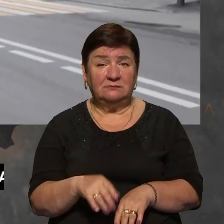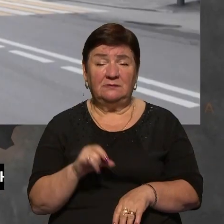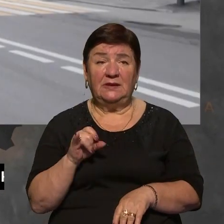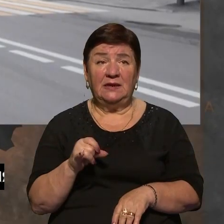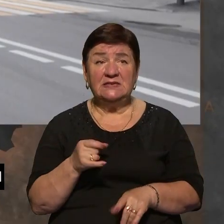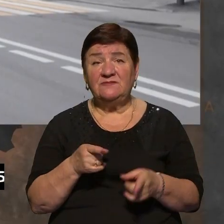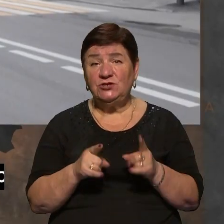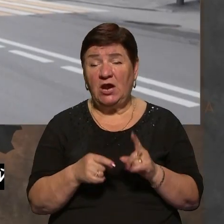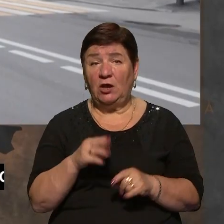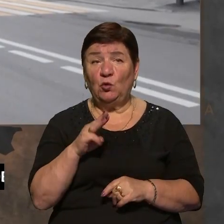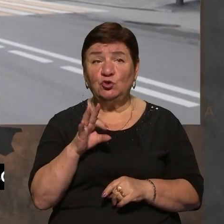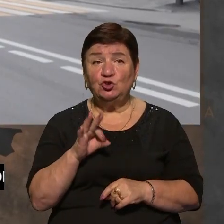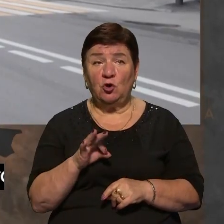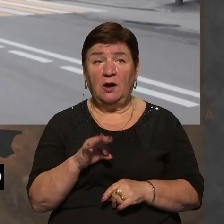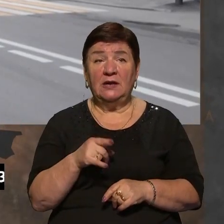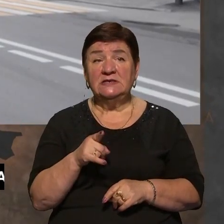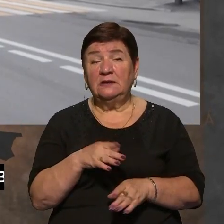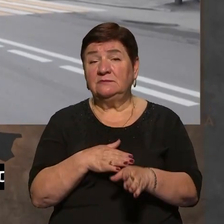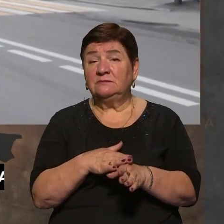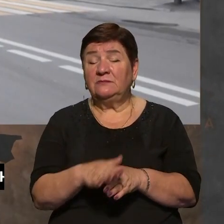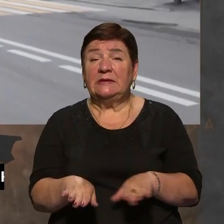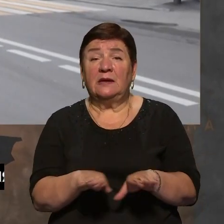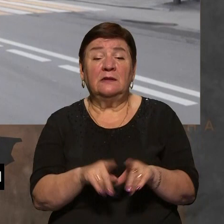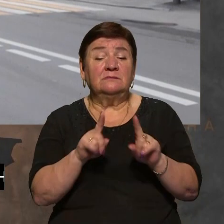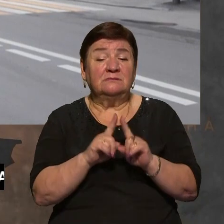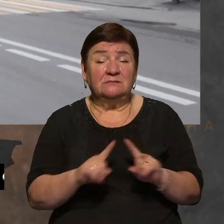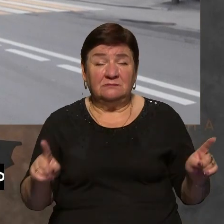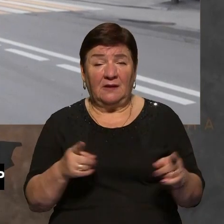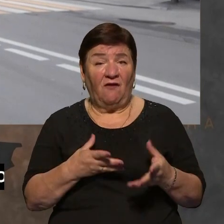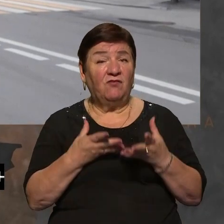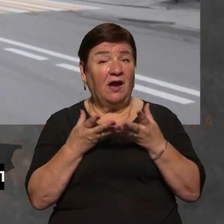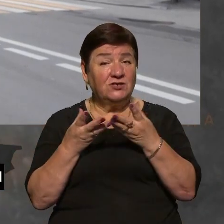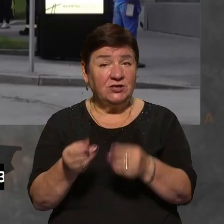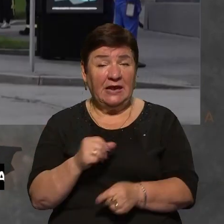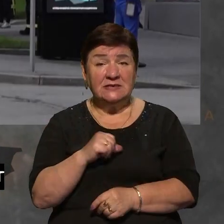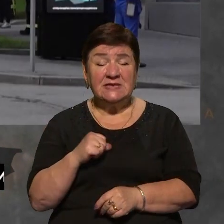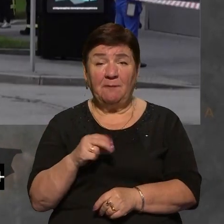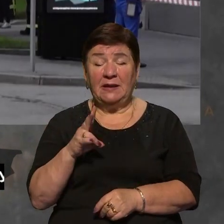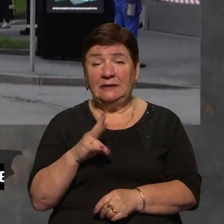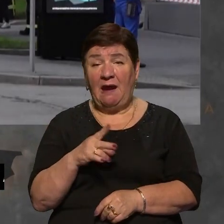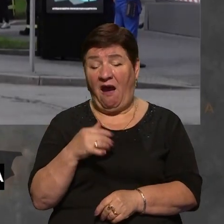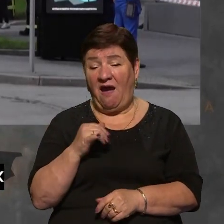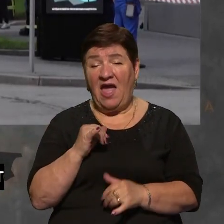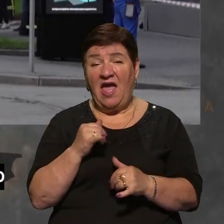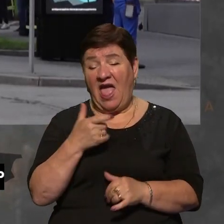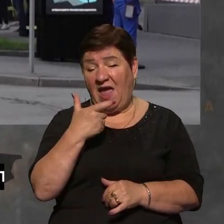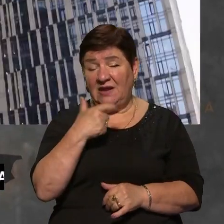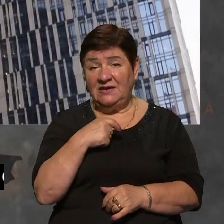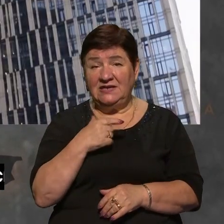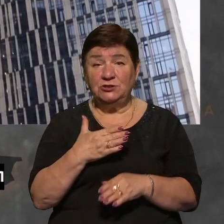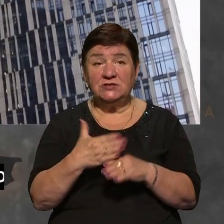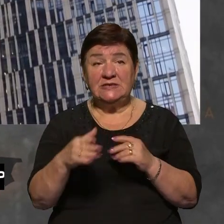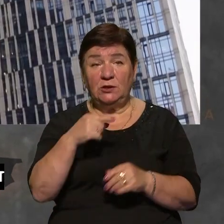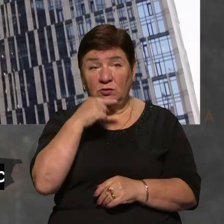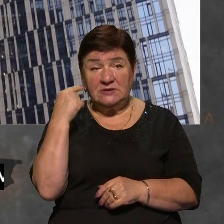звичайно, що це справляє глибоко таке деморалізуюче враження саме на елітні частини росіян, тому що вони вже